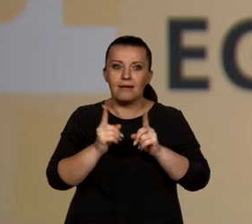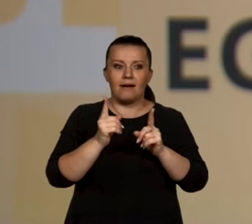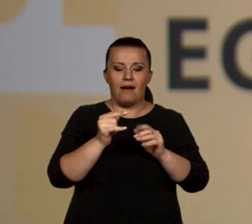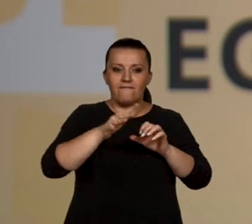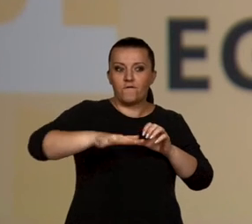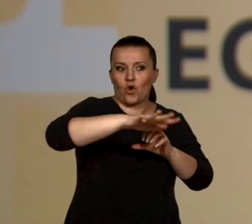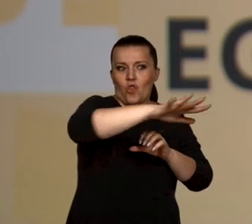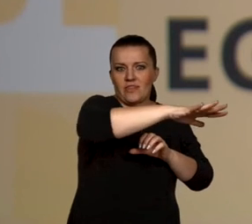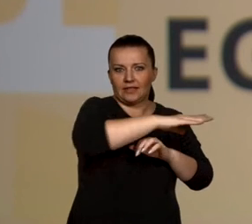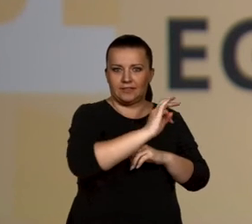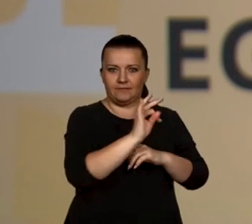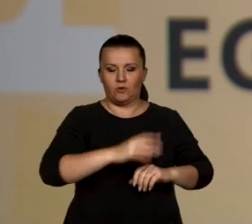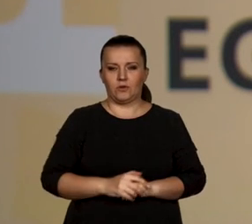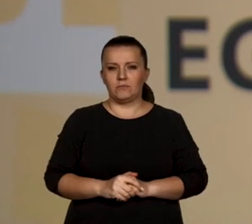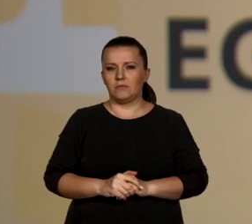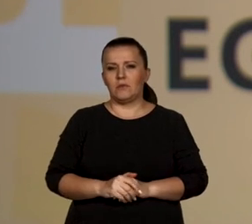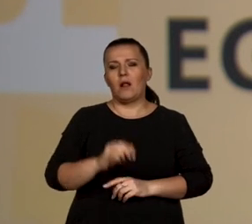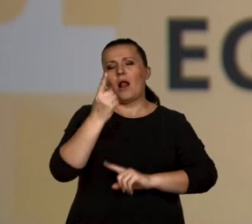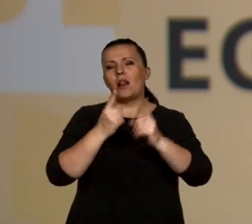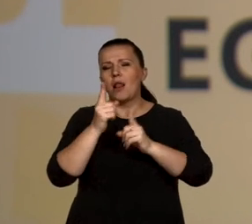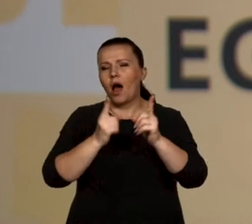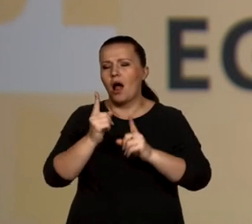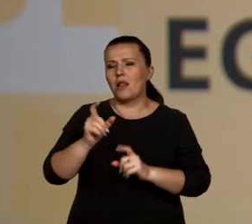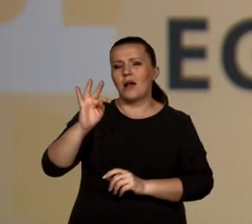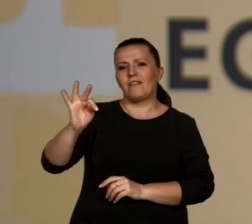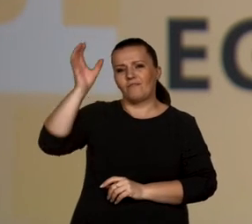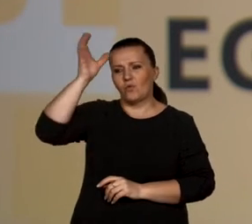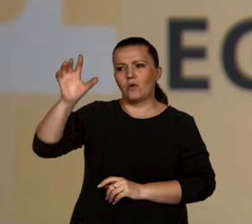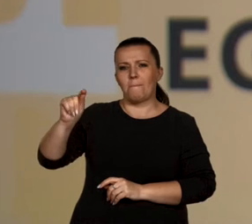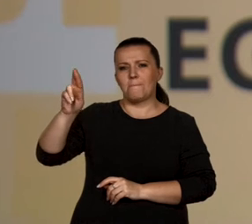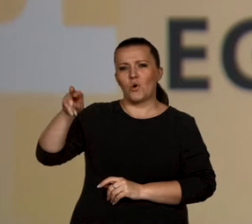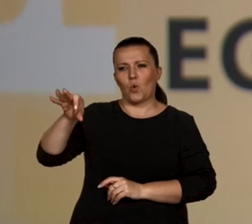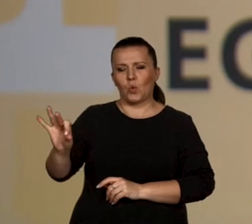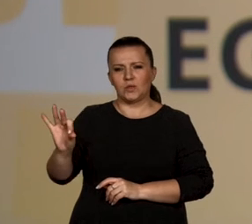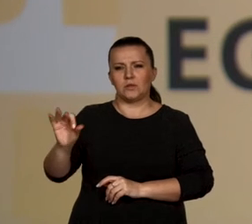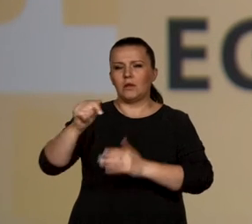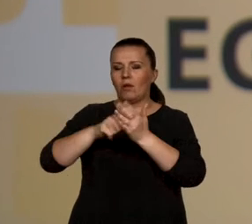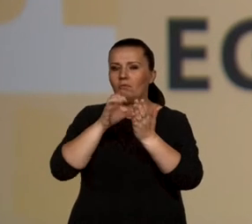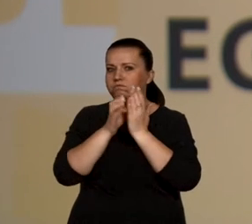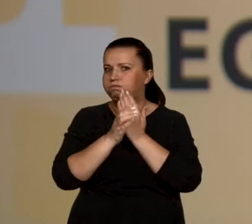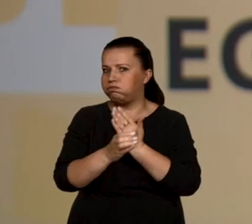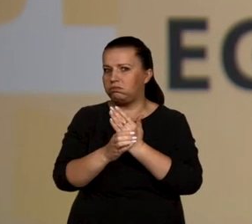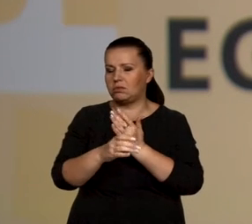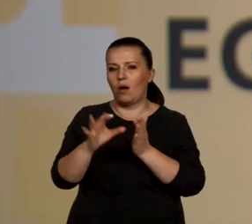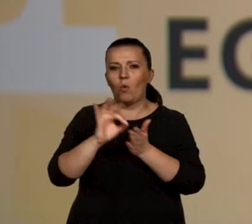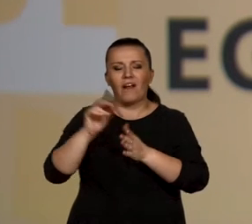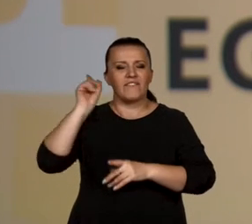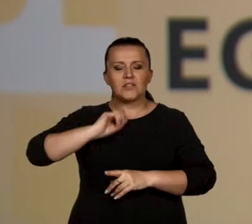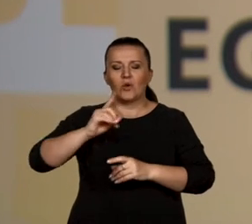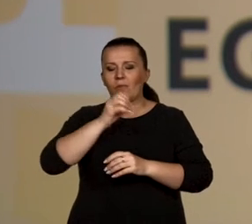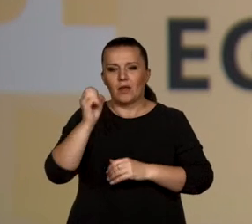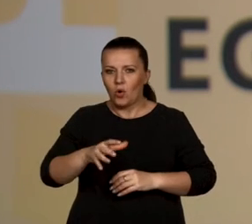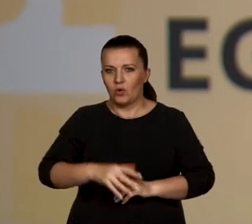Prusa w kontekstach. Lalka jest jednym z najdłuższych tekstów, jakie poznaje się w liceum, dlatego można